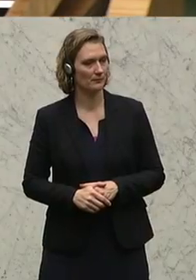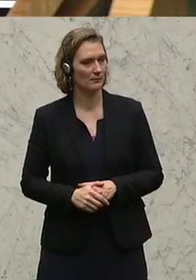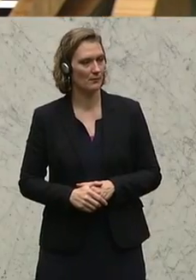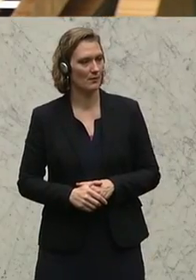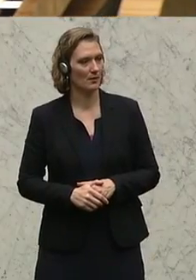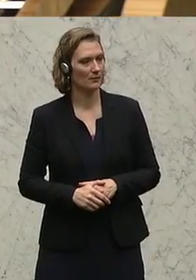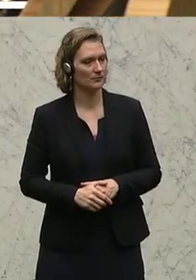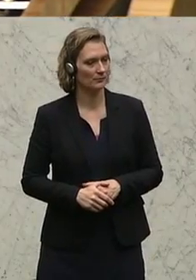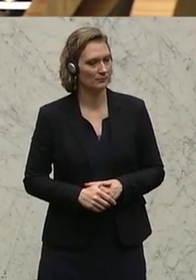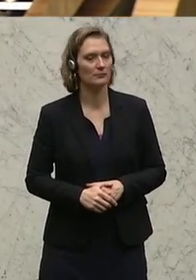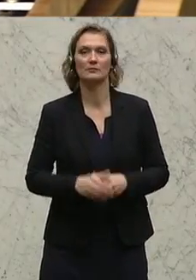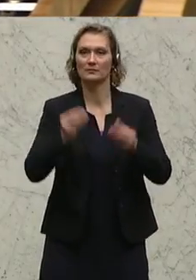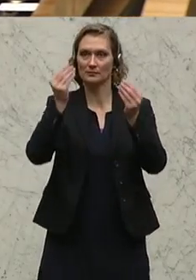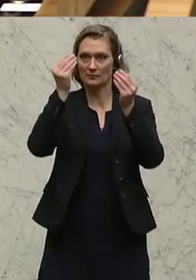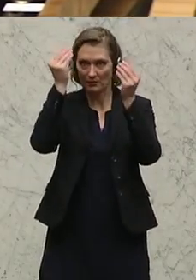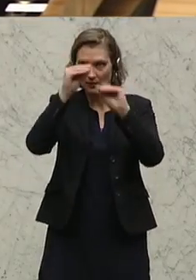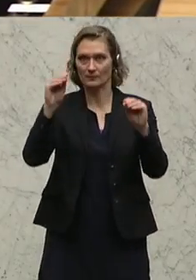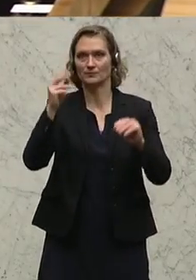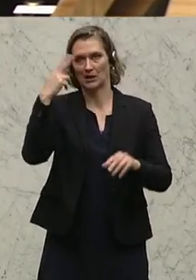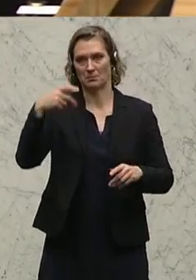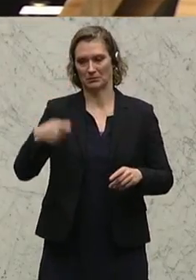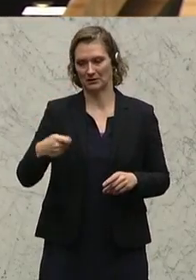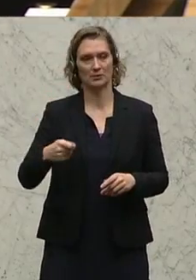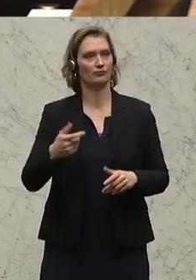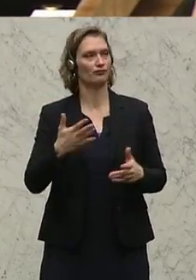Ressort von der SPÖ geführt werde, setze man aber entsprechende Maßnahmen. Amen.